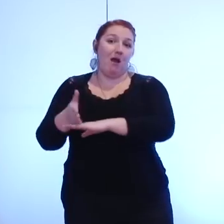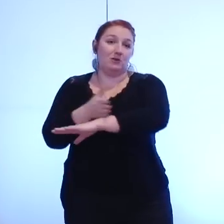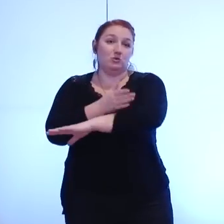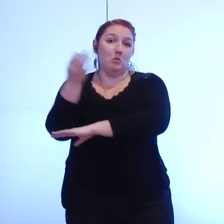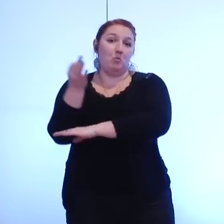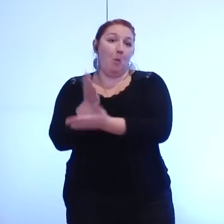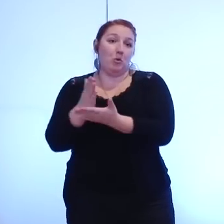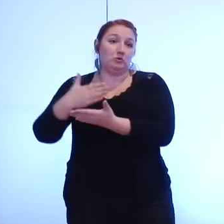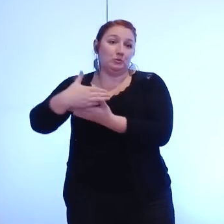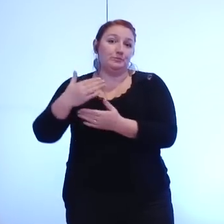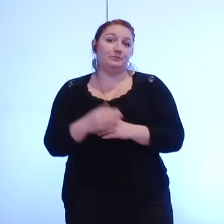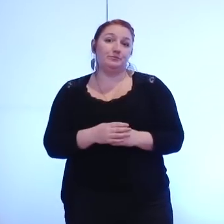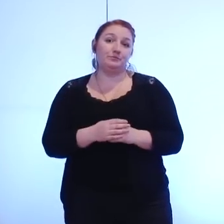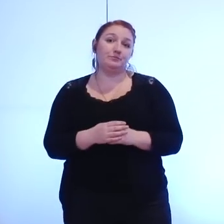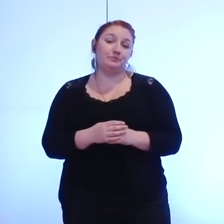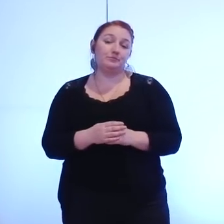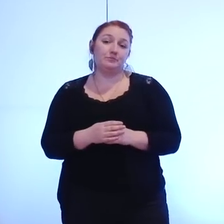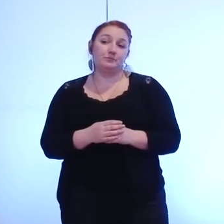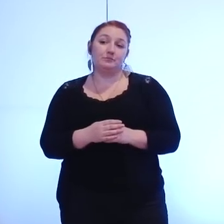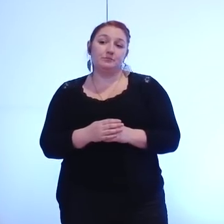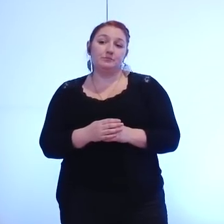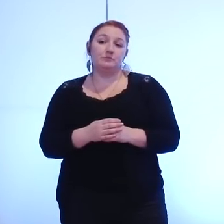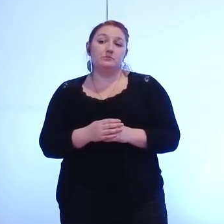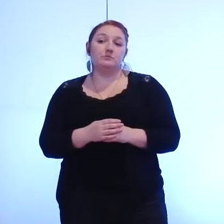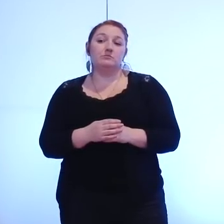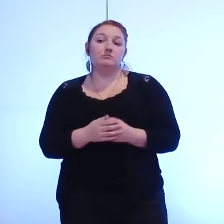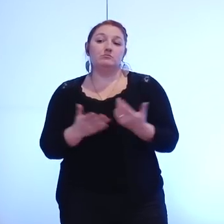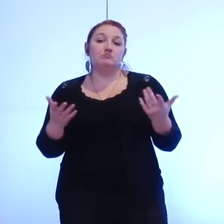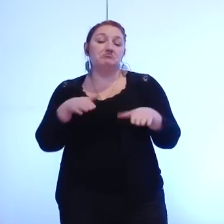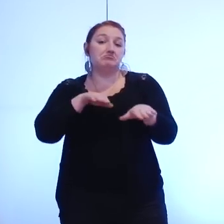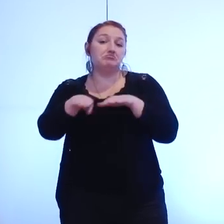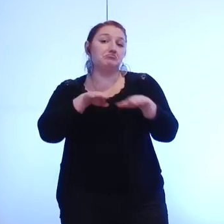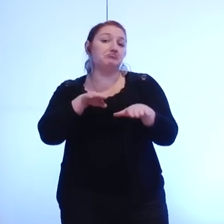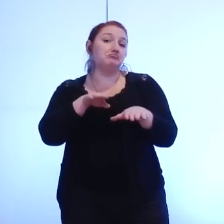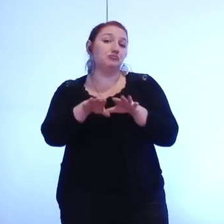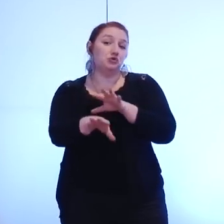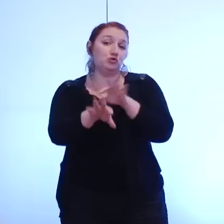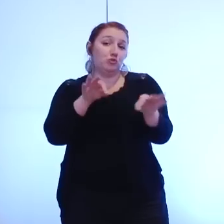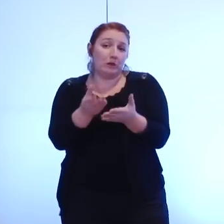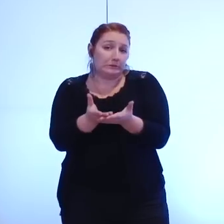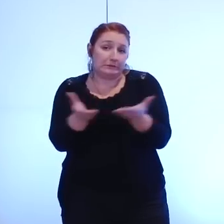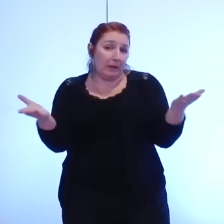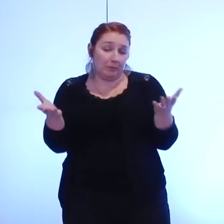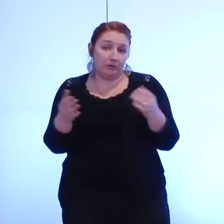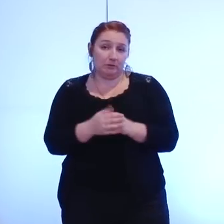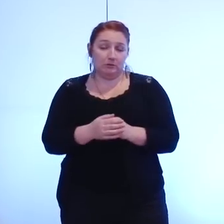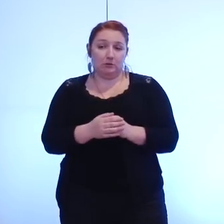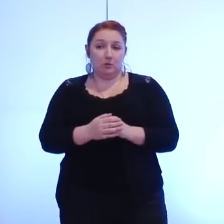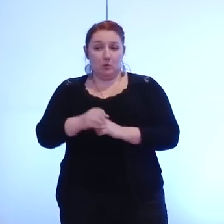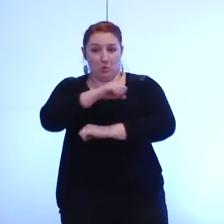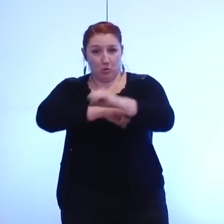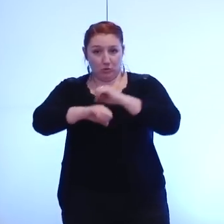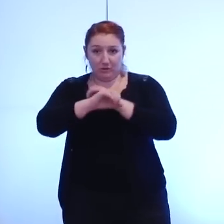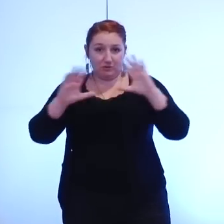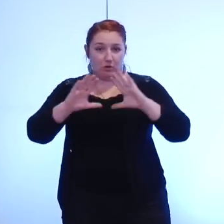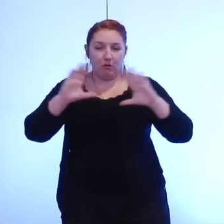qui seront cédées par la ville à la métropole un choix de méthode qui est assez sem qui est d'organiser un